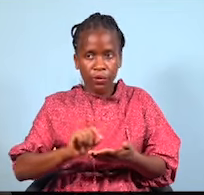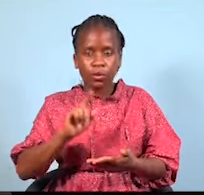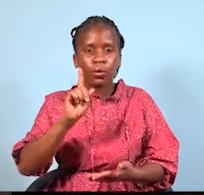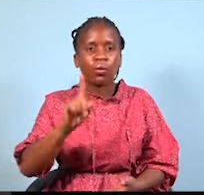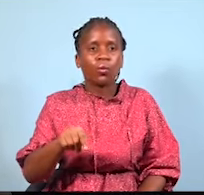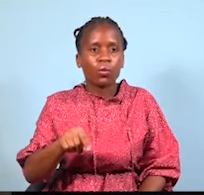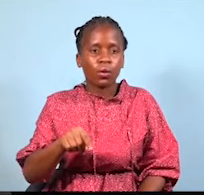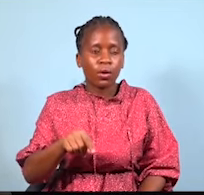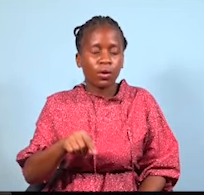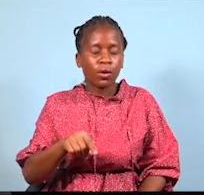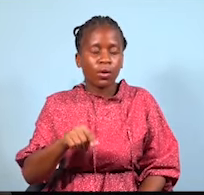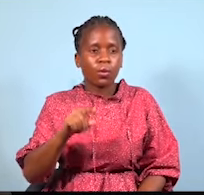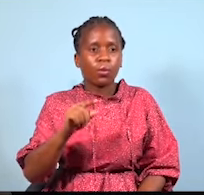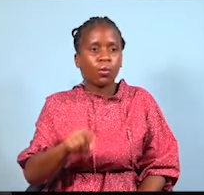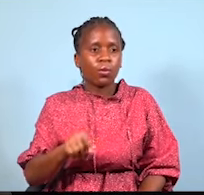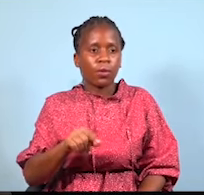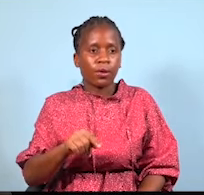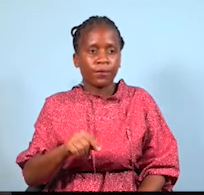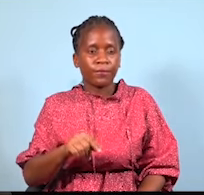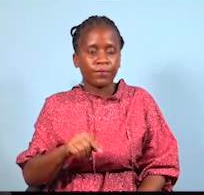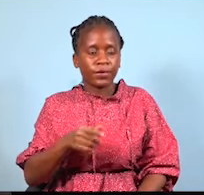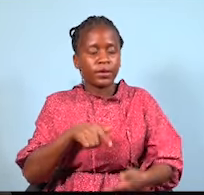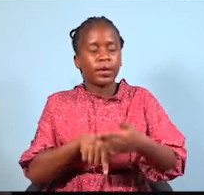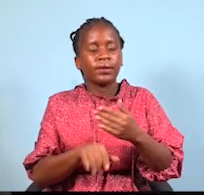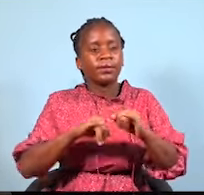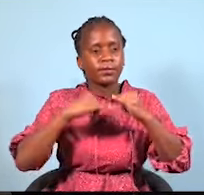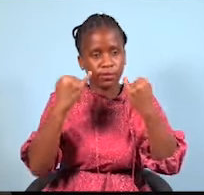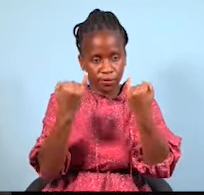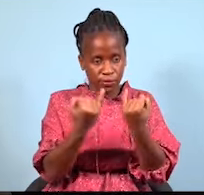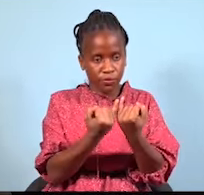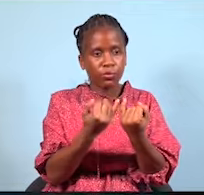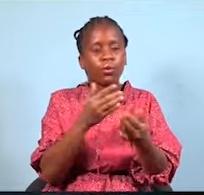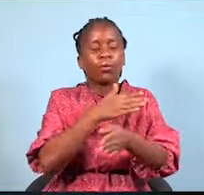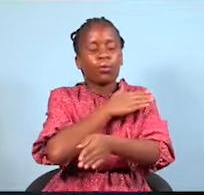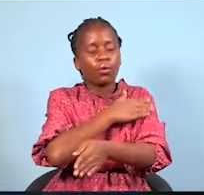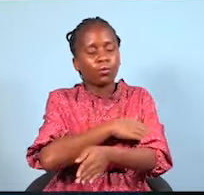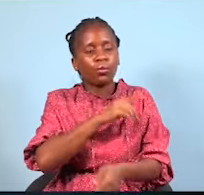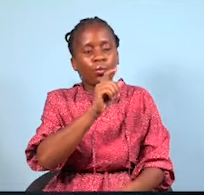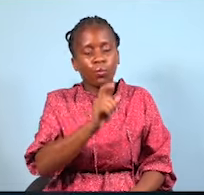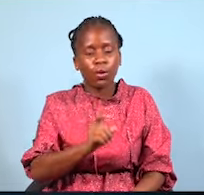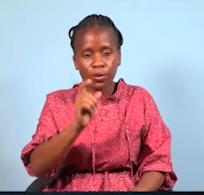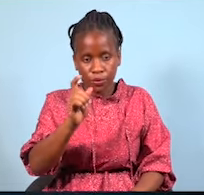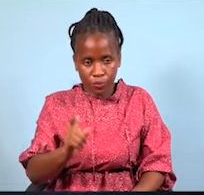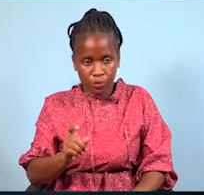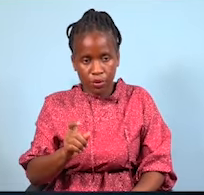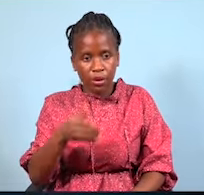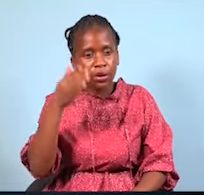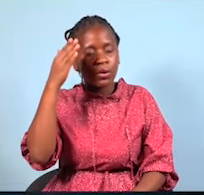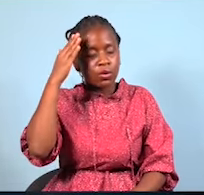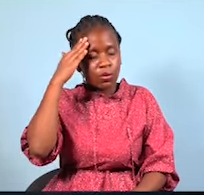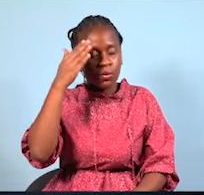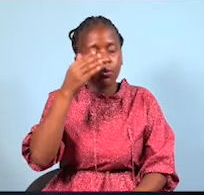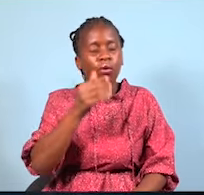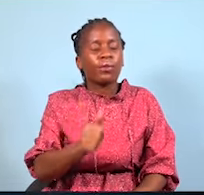Na tamani, wanao watumikia watu wangikuwa ni malaika. Yeah na tamani, polis wangikuwa malaika.